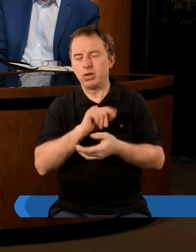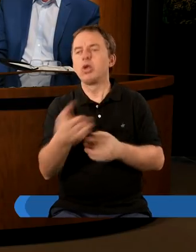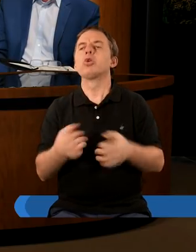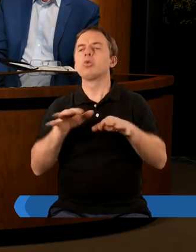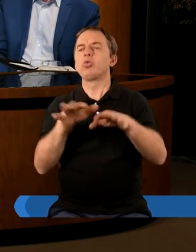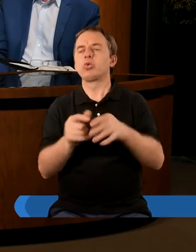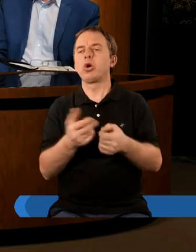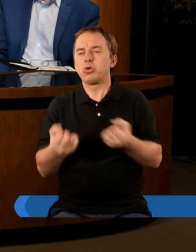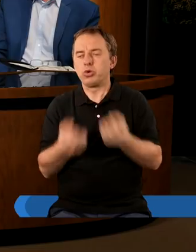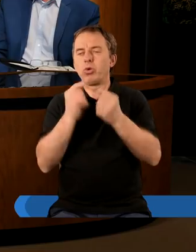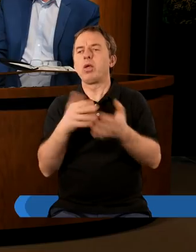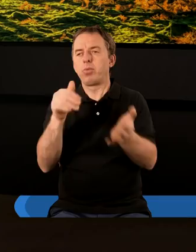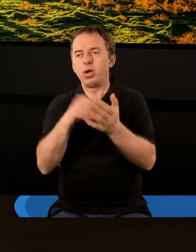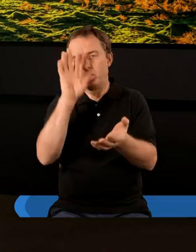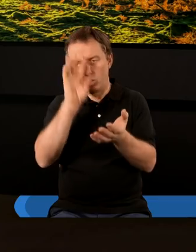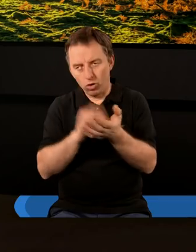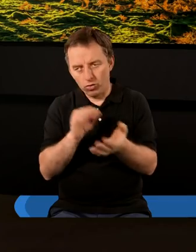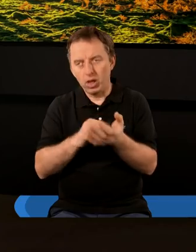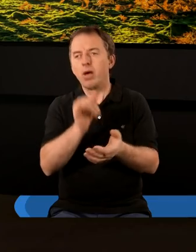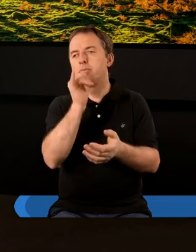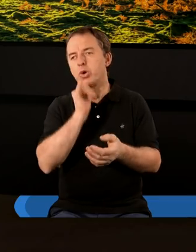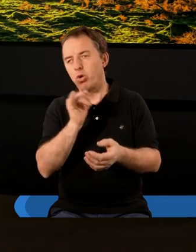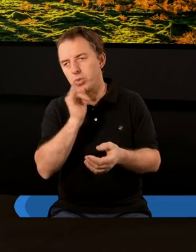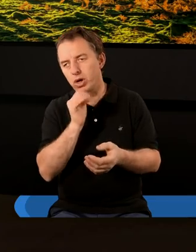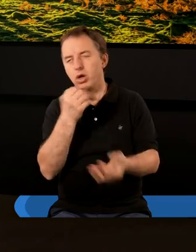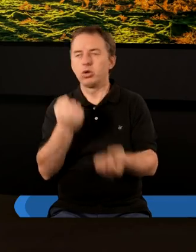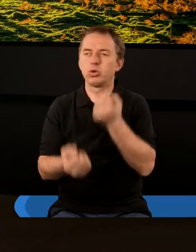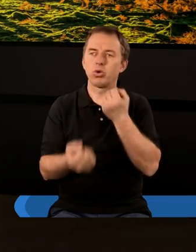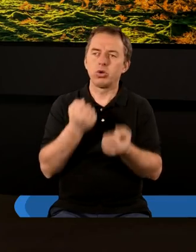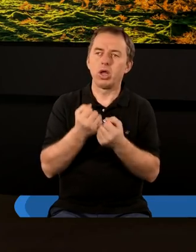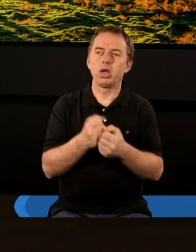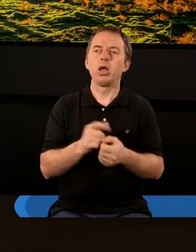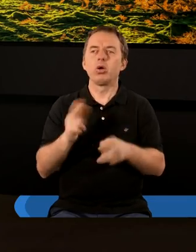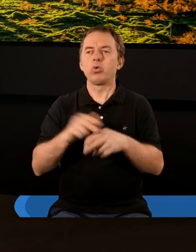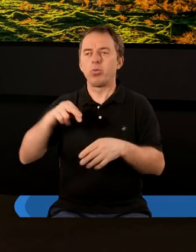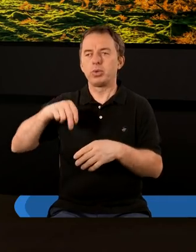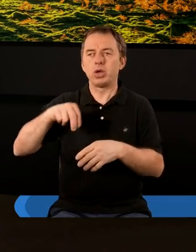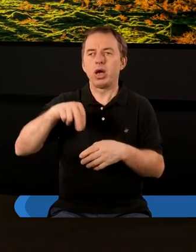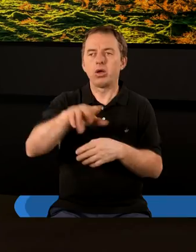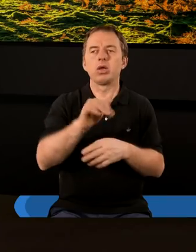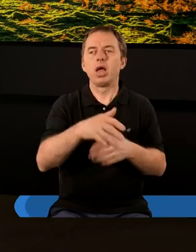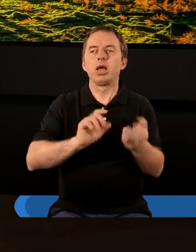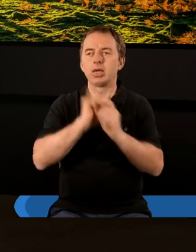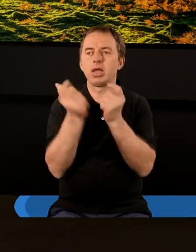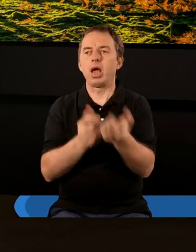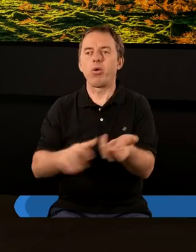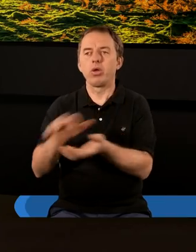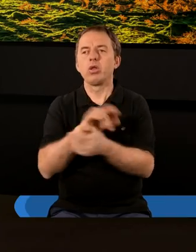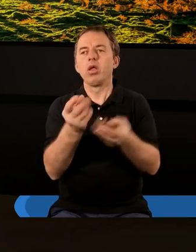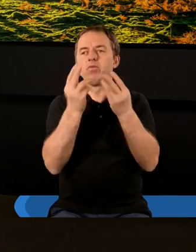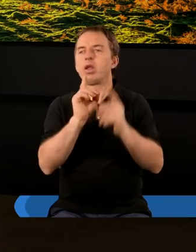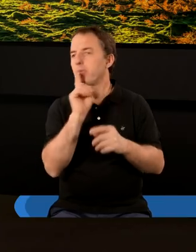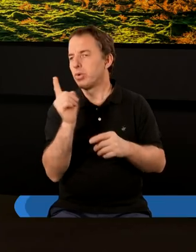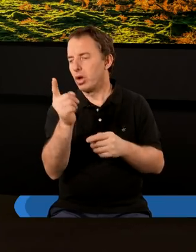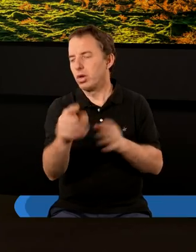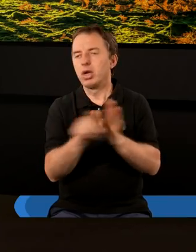tyle siły ile potrzeba w doświadczeniach w próbach w trudnościach które przychodzą na cały świat i to